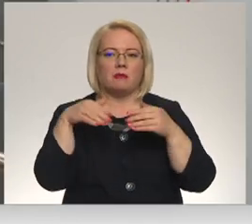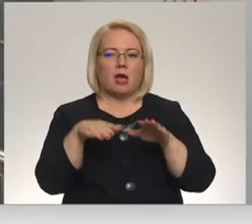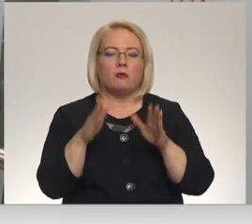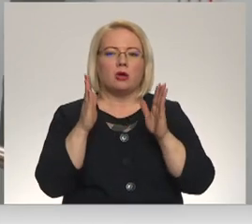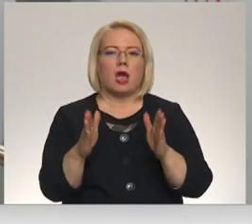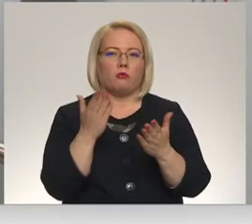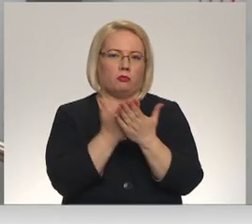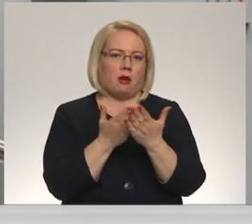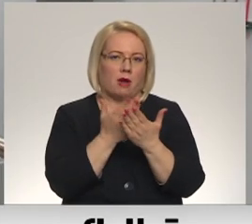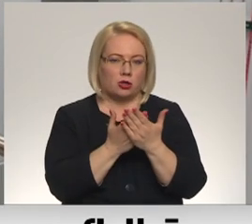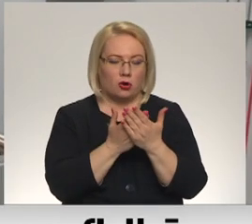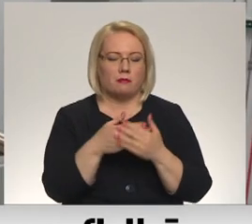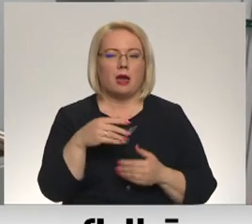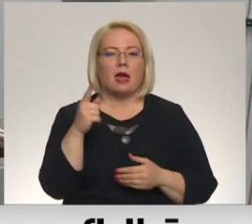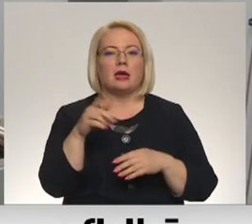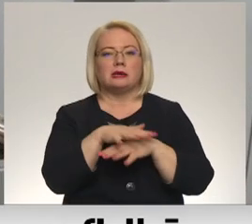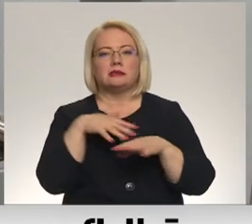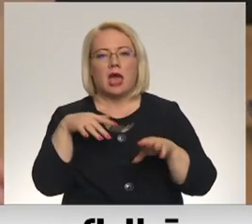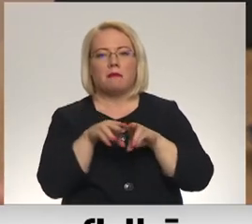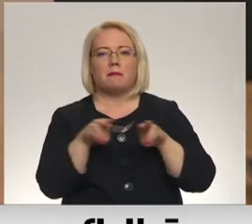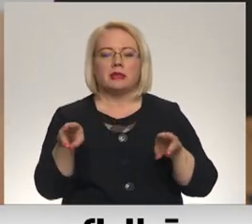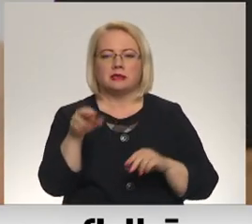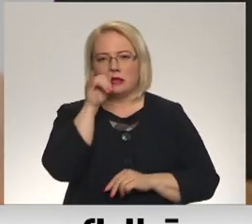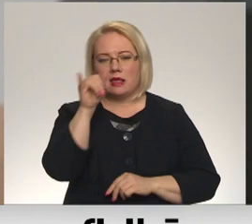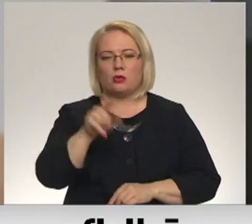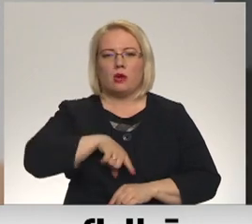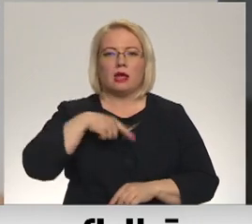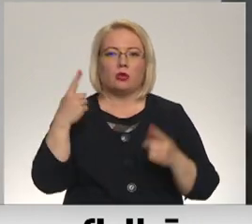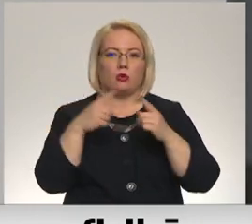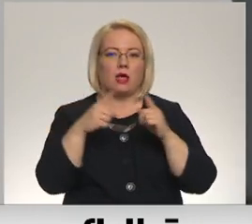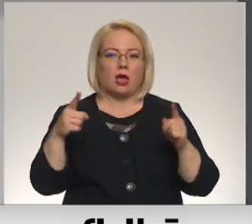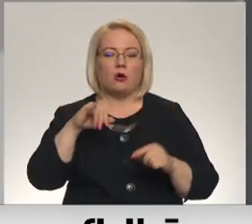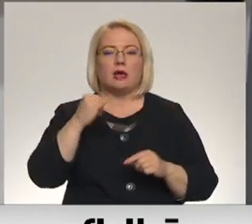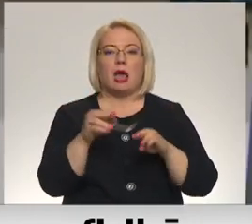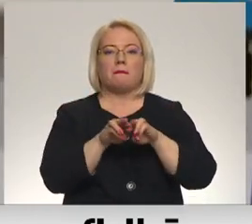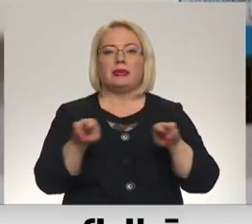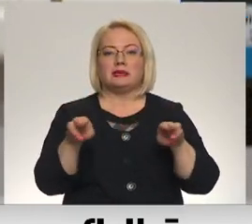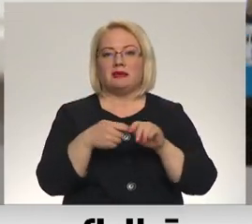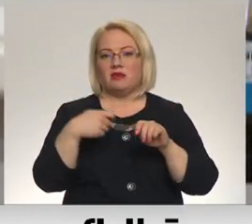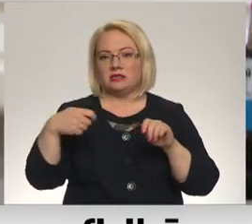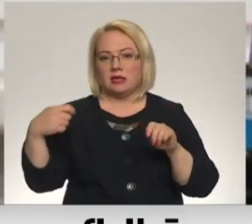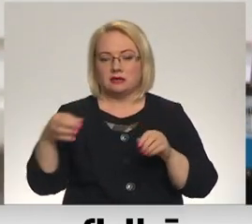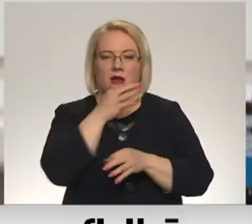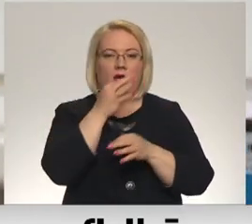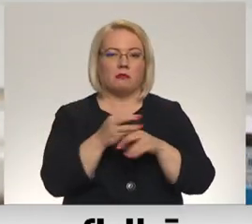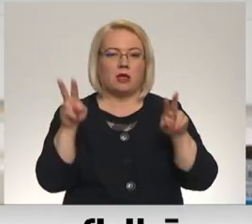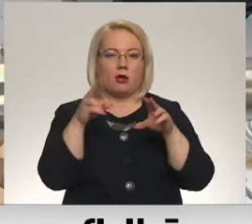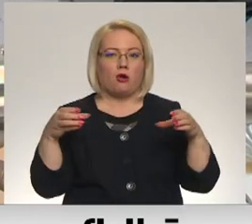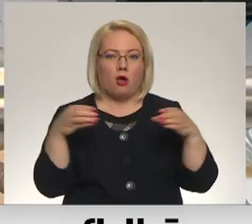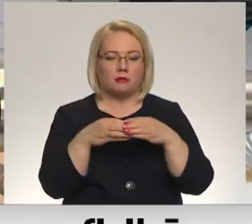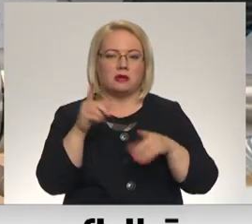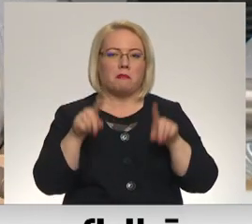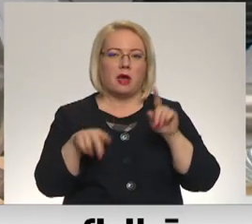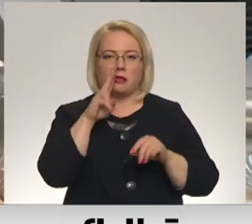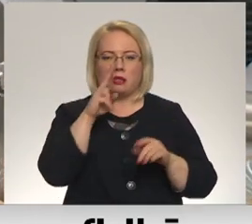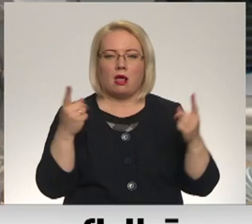pamatotni. Iepkurā gadījumā sājuma ministrijai nedot ilgu laiku. Gadījumā, ministrijai vilcināsies, atbildīgā komisija pāris nedēļa